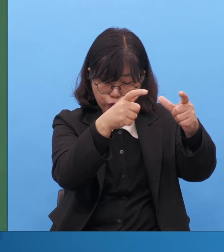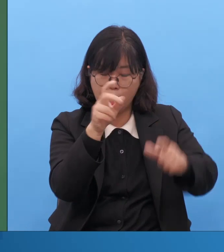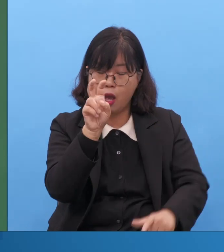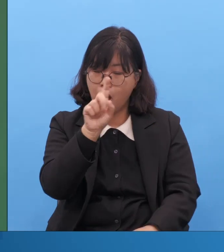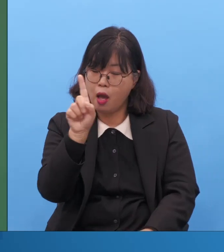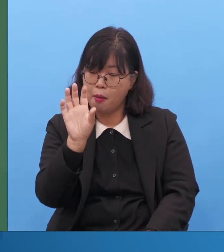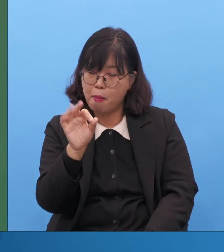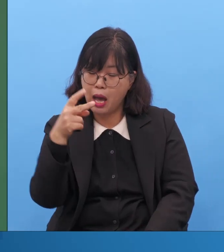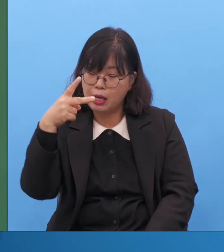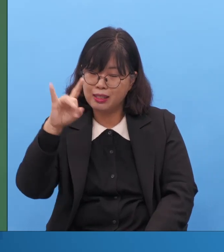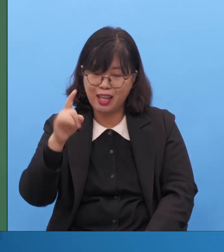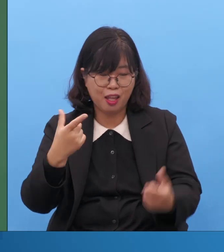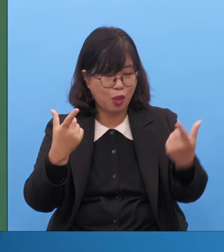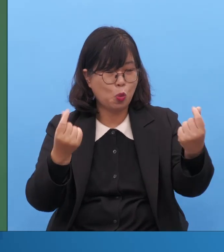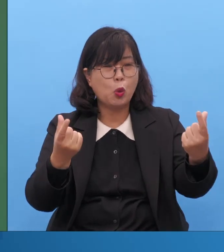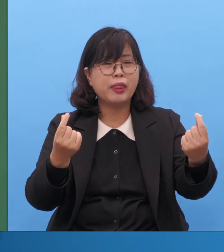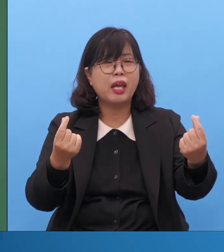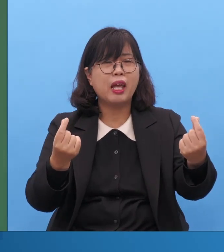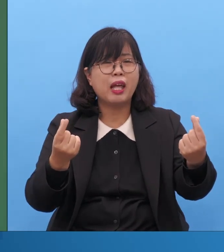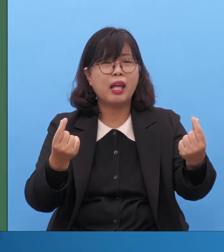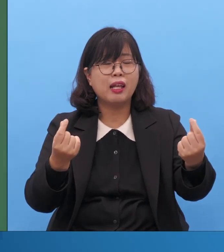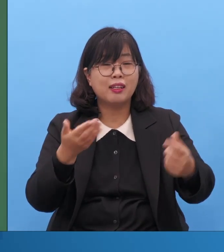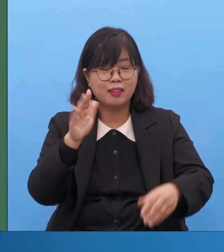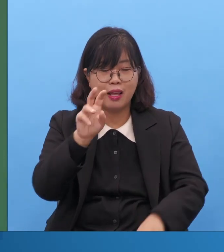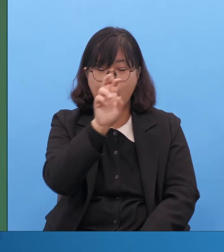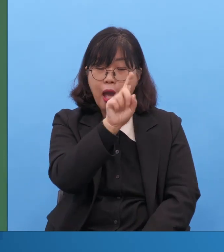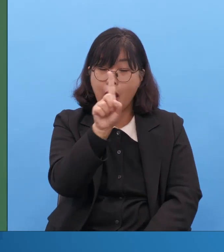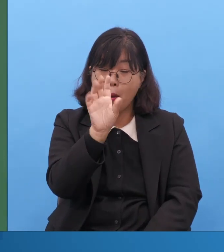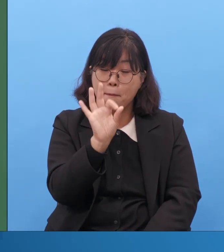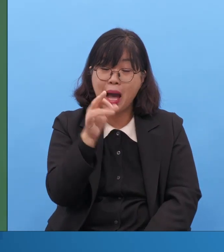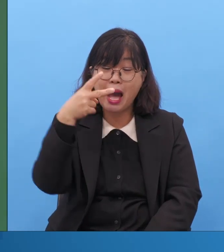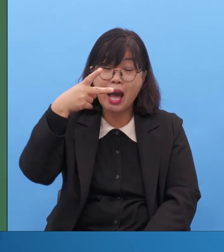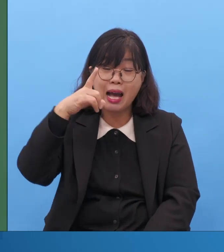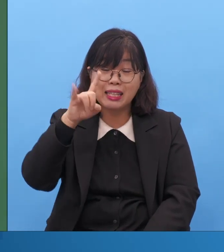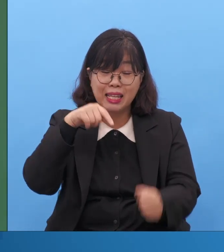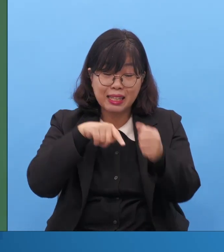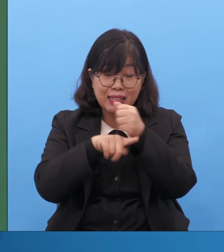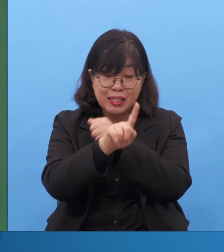그래서 이 망대 하는 말은 전체를 얘기하는 것이죠.